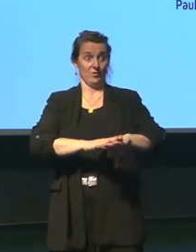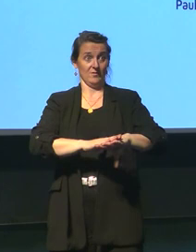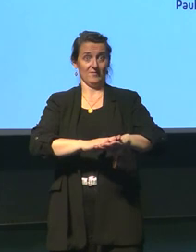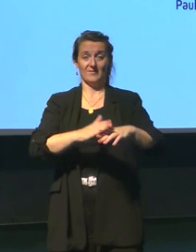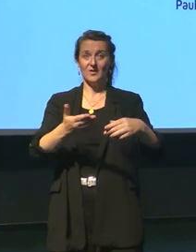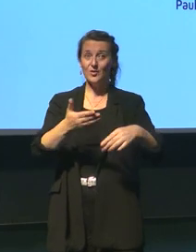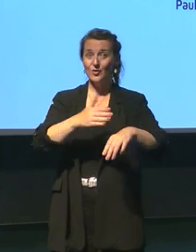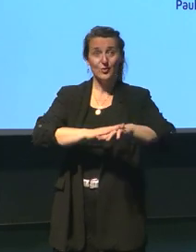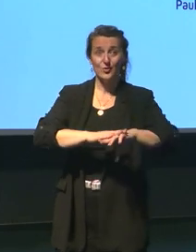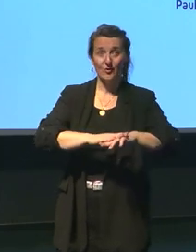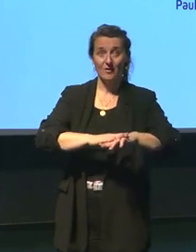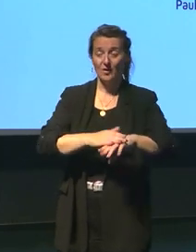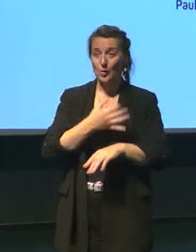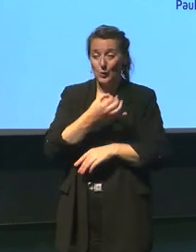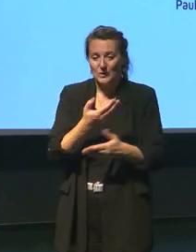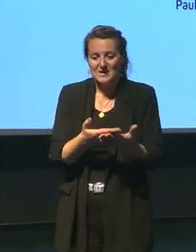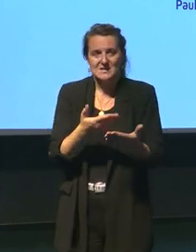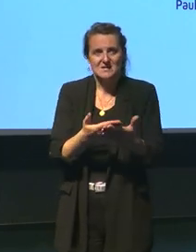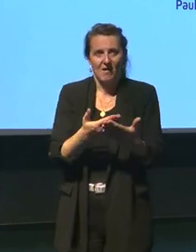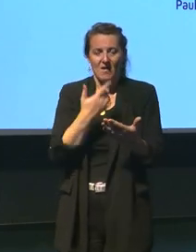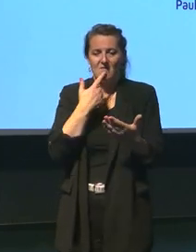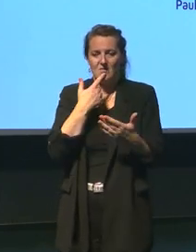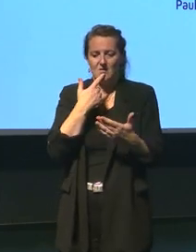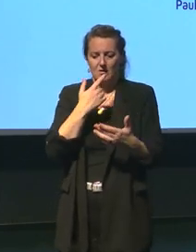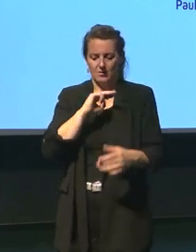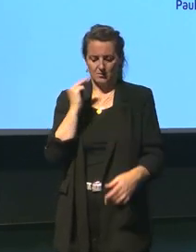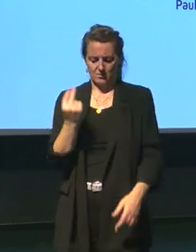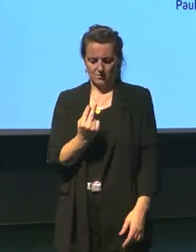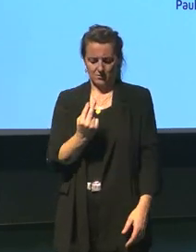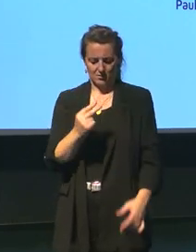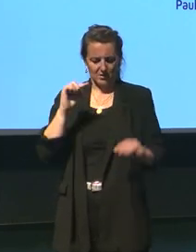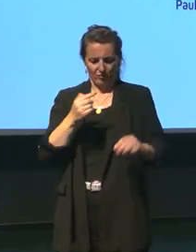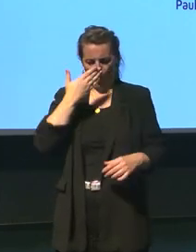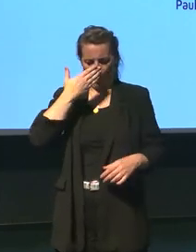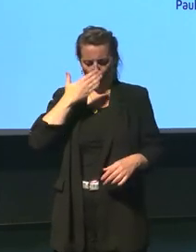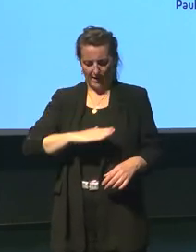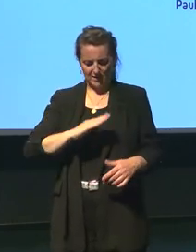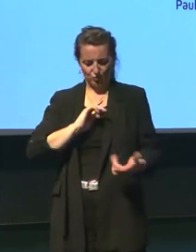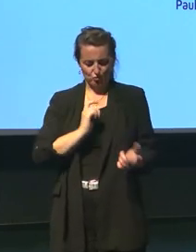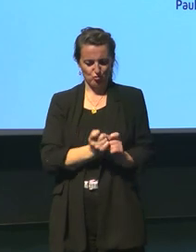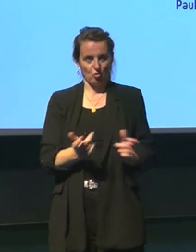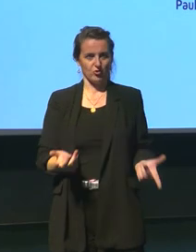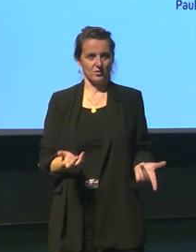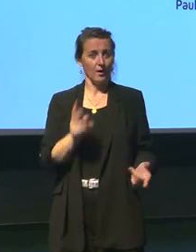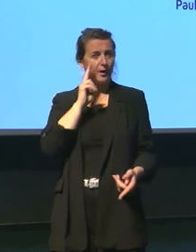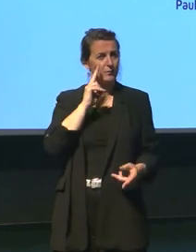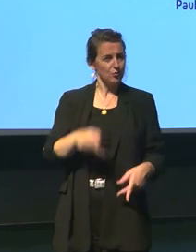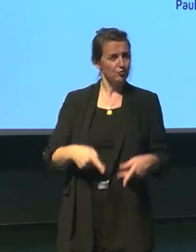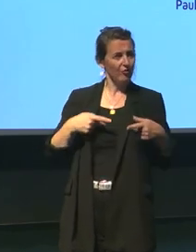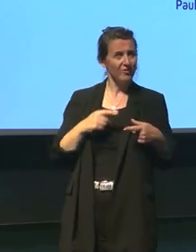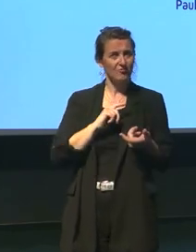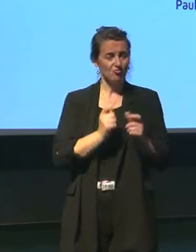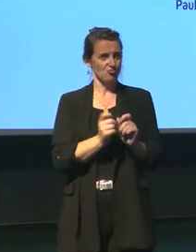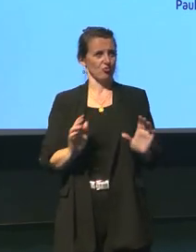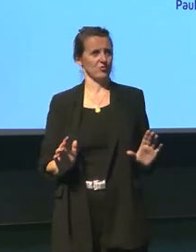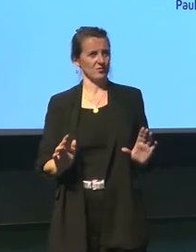en l'admettant on est obligé de changer de comportement changer de comportement nos habitudes de vie de